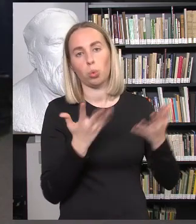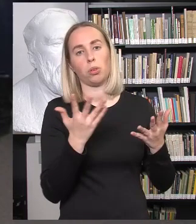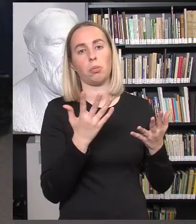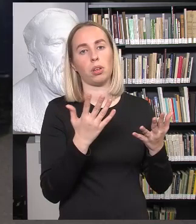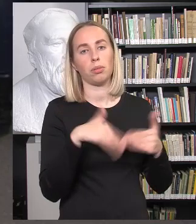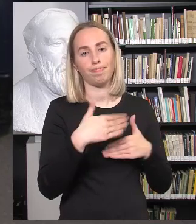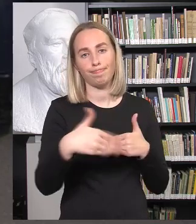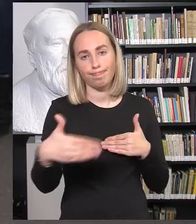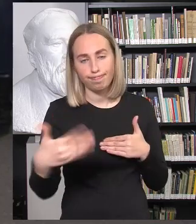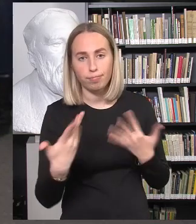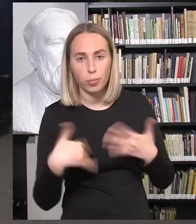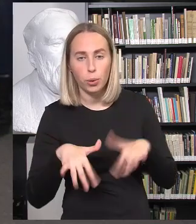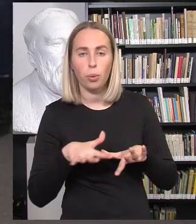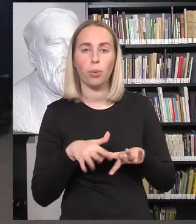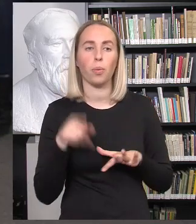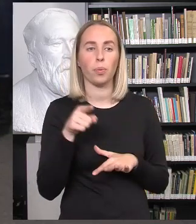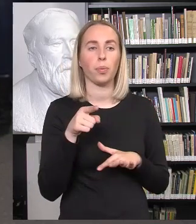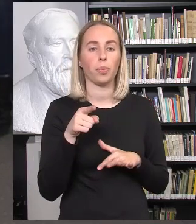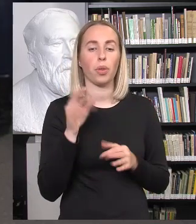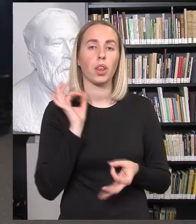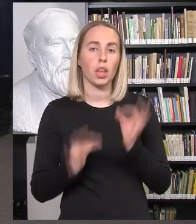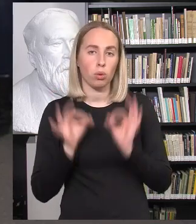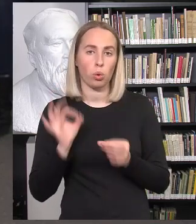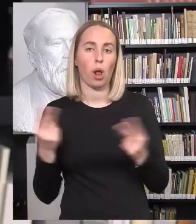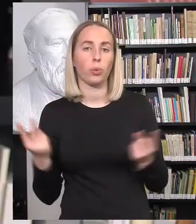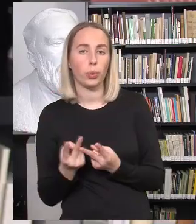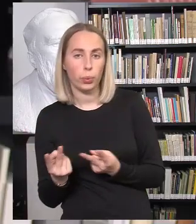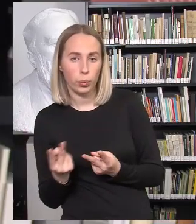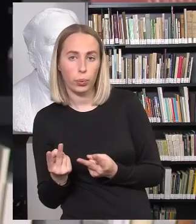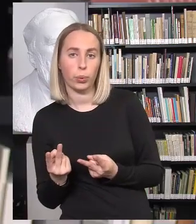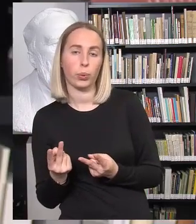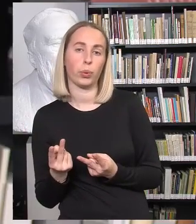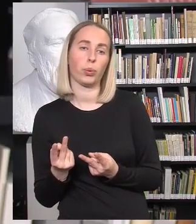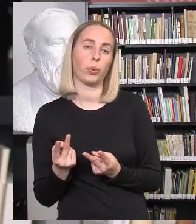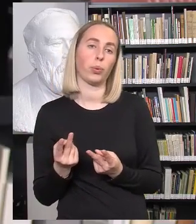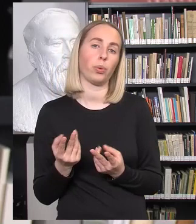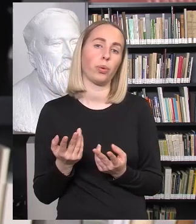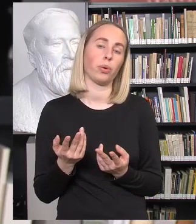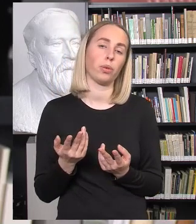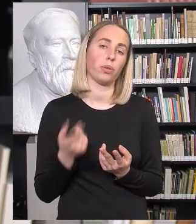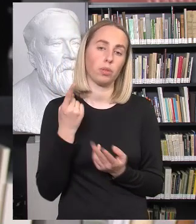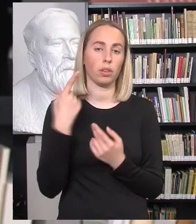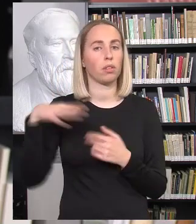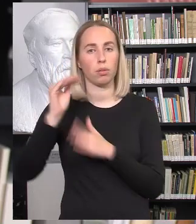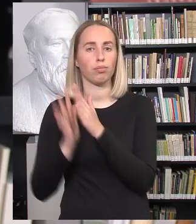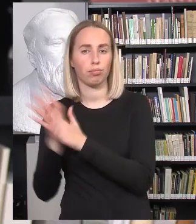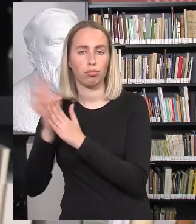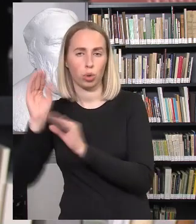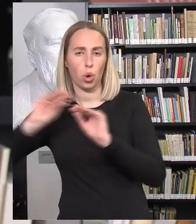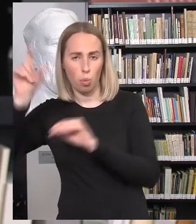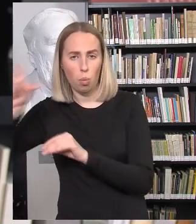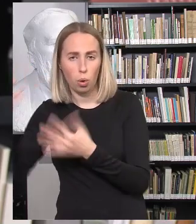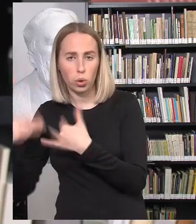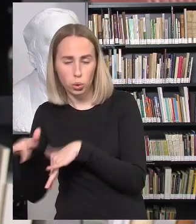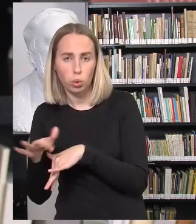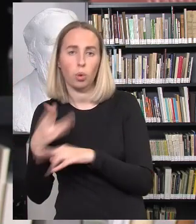jisai yra natūralus poreikis iš, va, kaip prasako, iš vaikų gyvenimo, yra pažangių mokytojų, tai, nu, neįmanoma tokių dalykų jau